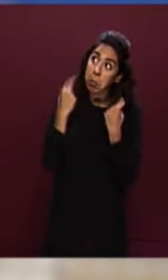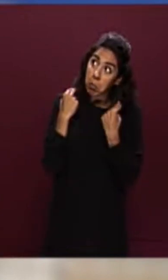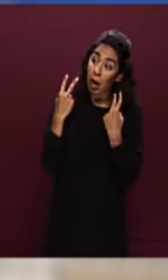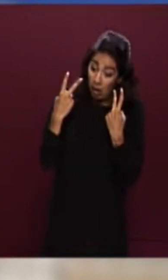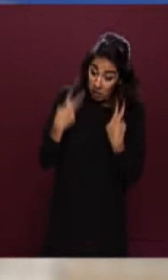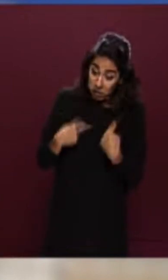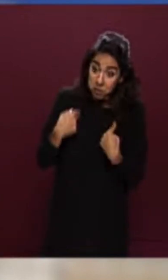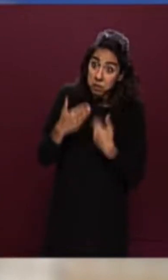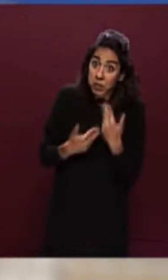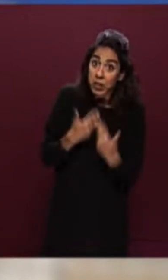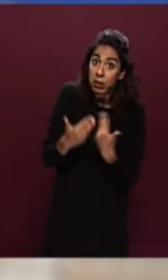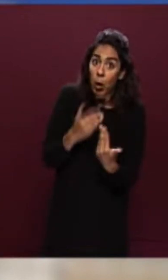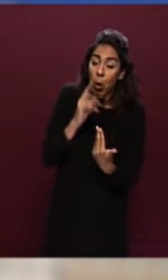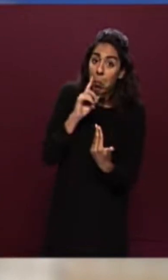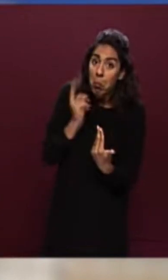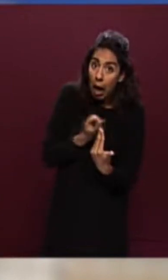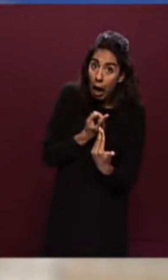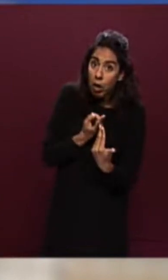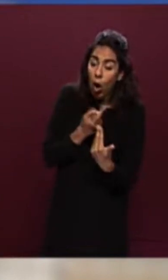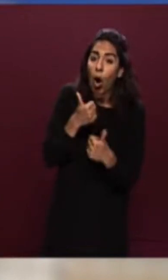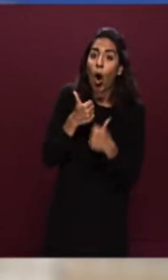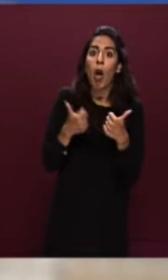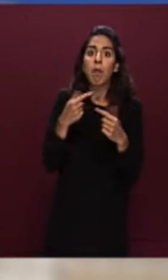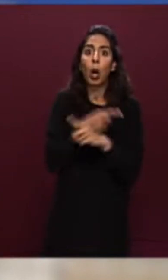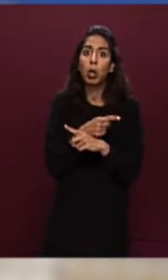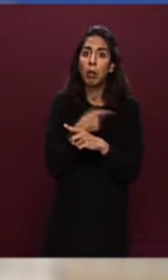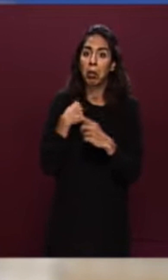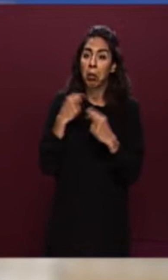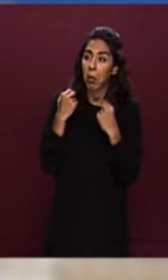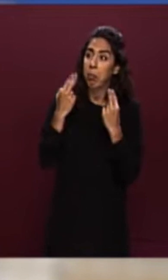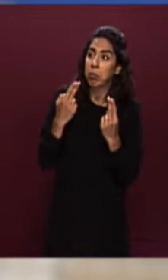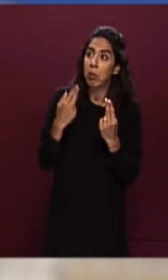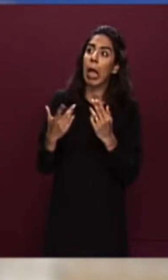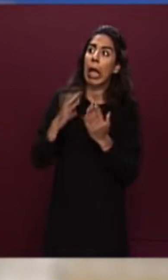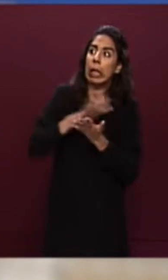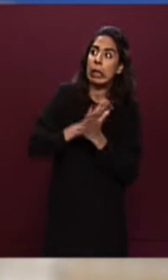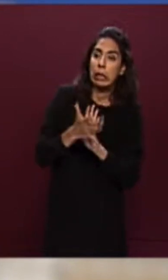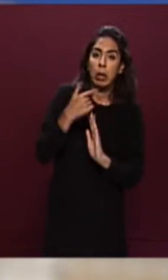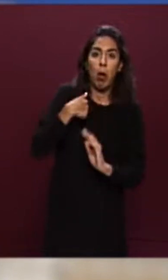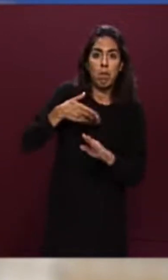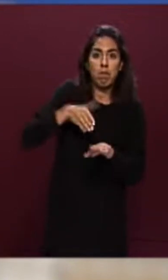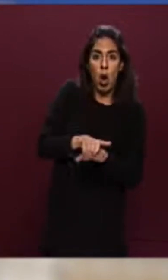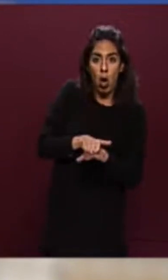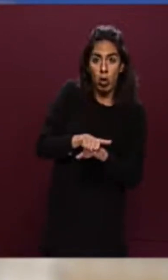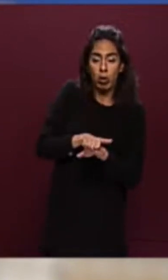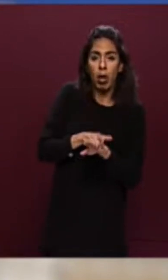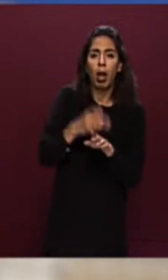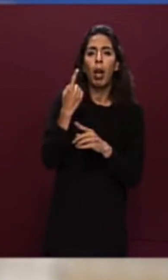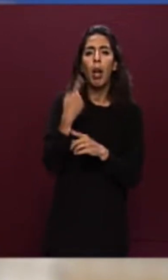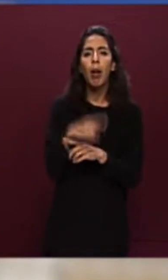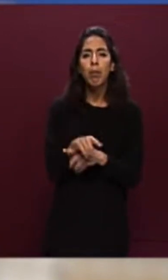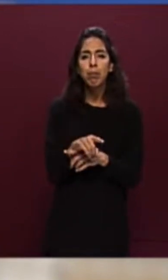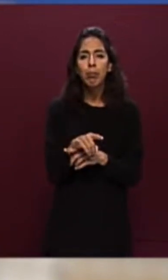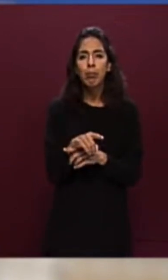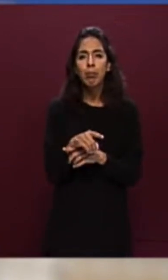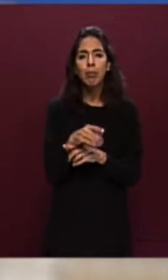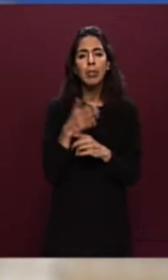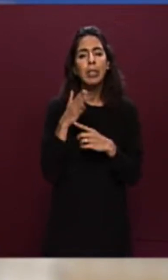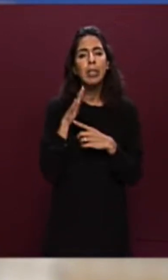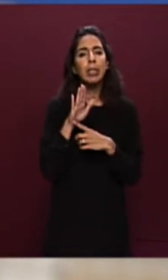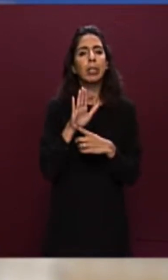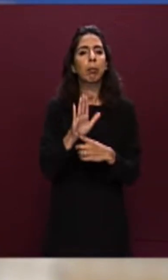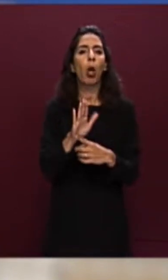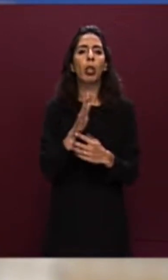e cade la maschera e si fa strage in una parola di secoli di